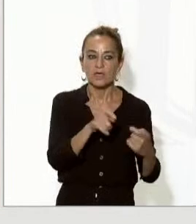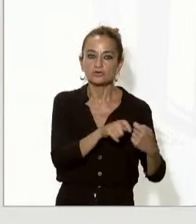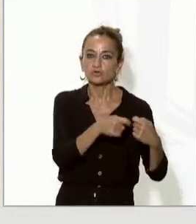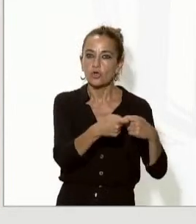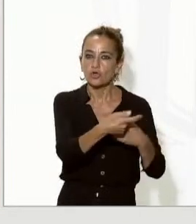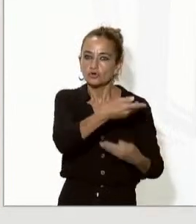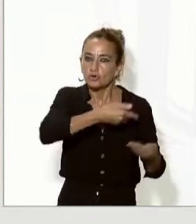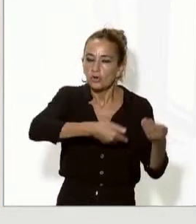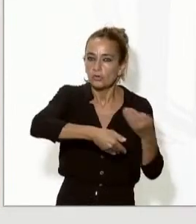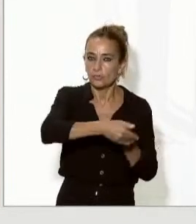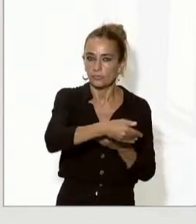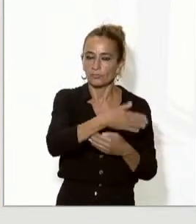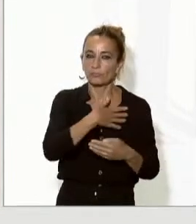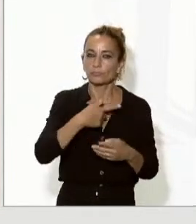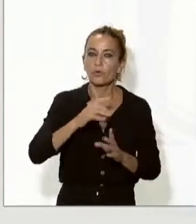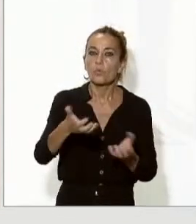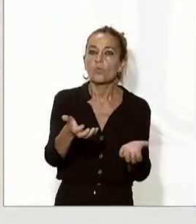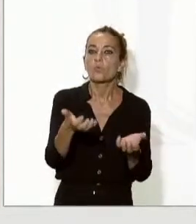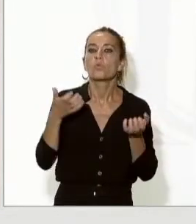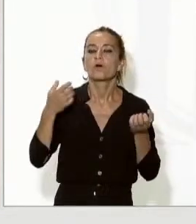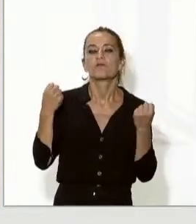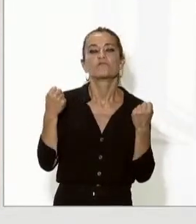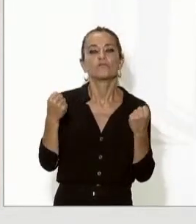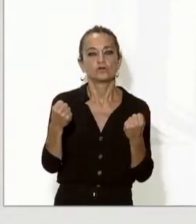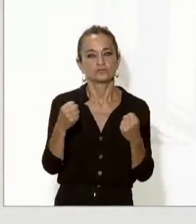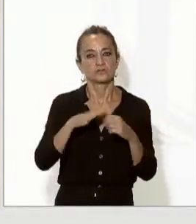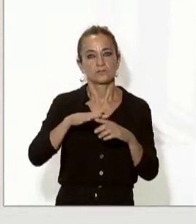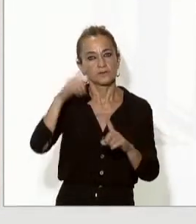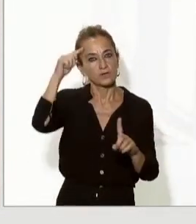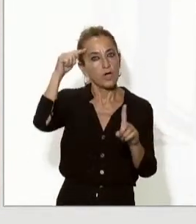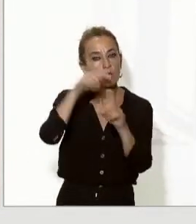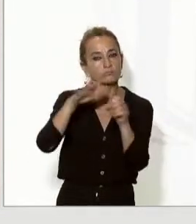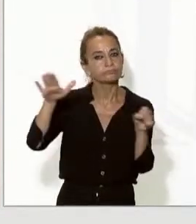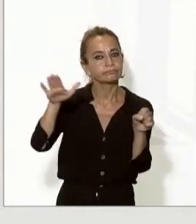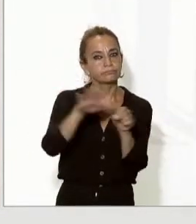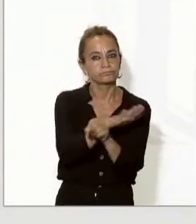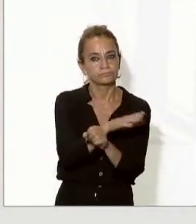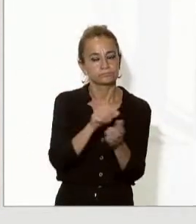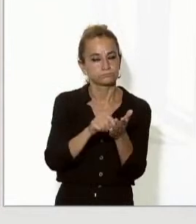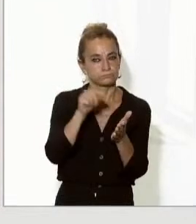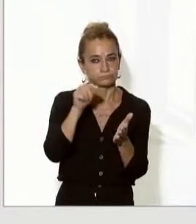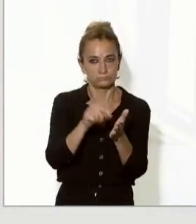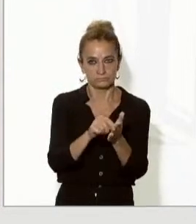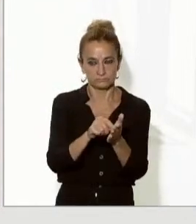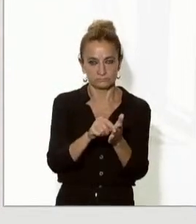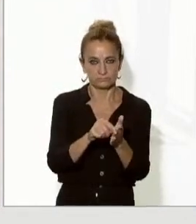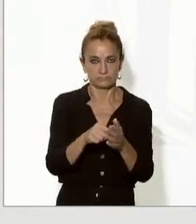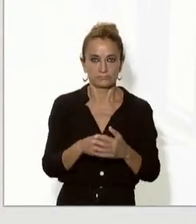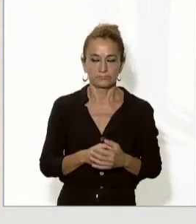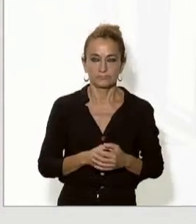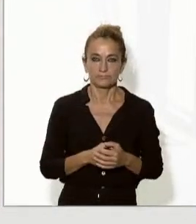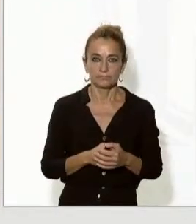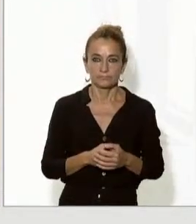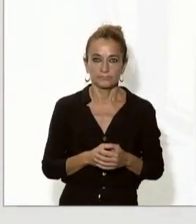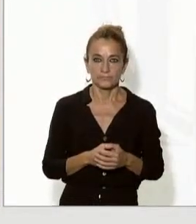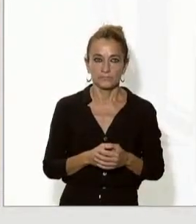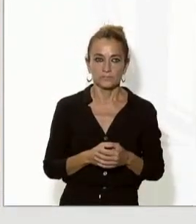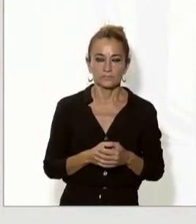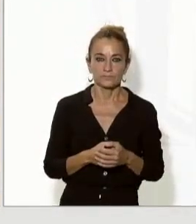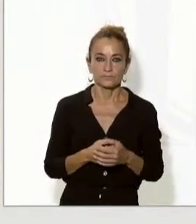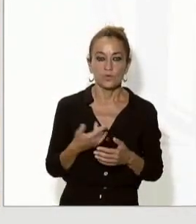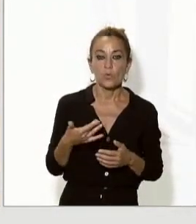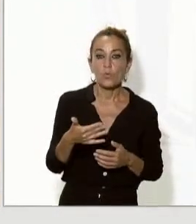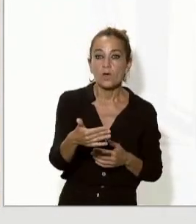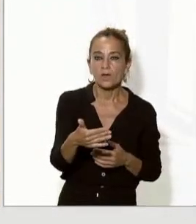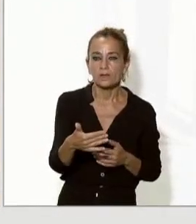tindrem molta més força per aconseguir aquests objectius el més aviat possible per tant quan s'han d'aconseguir el més aviat possible